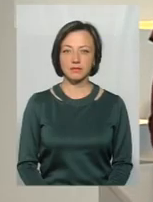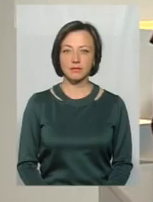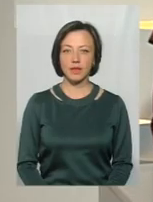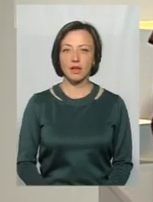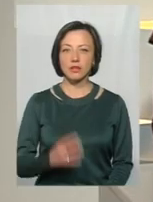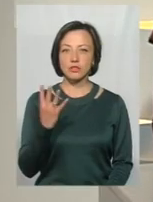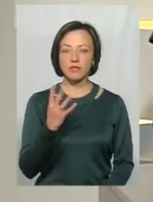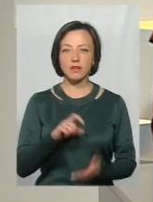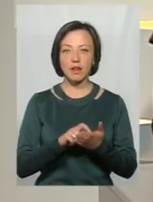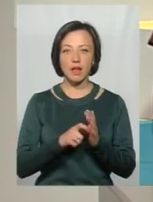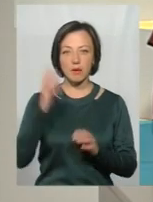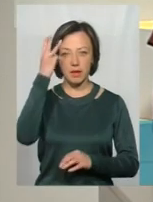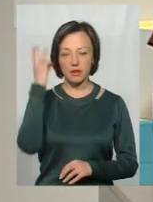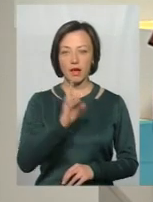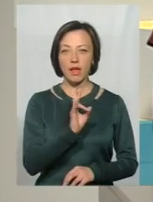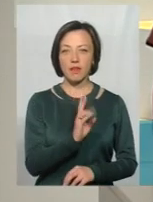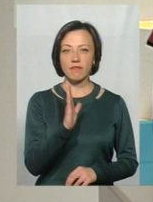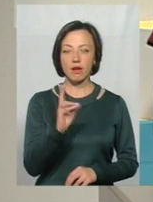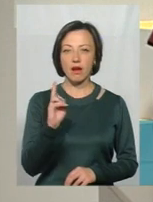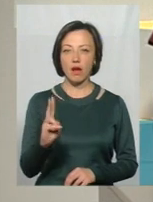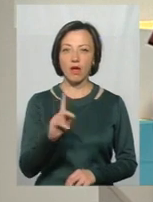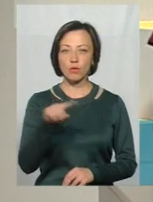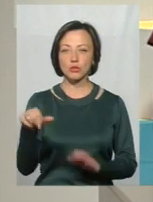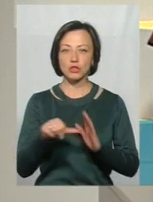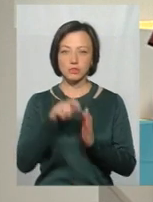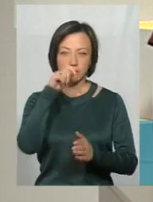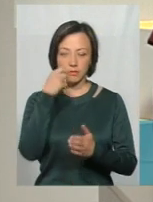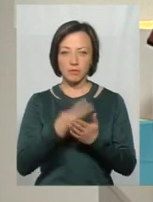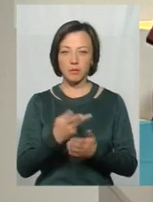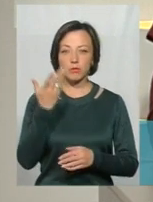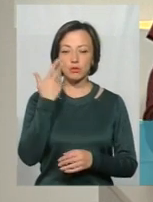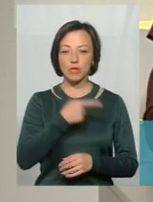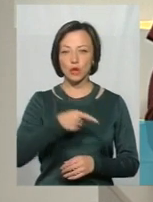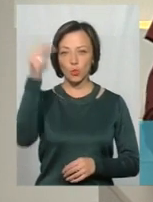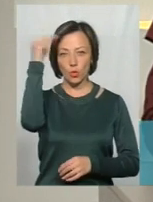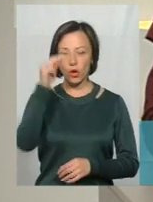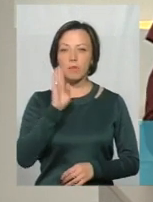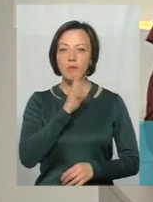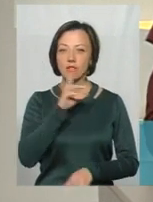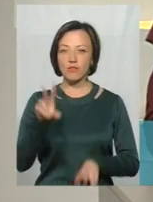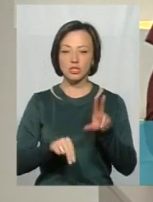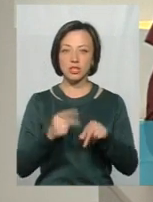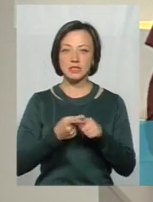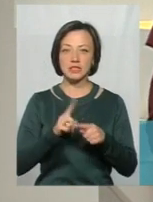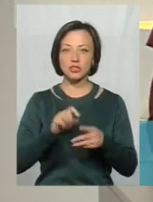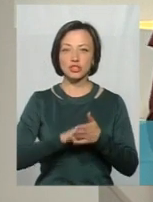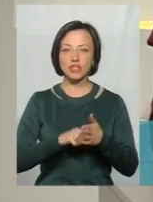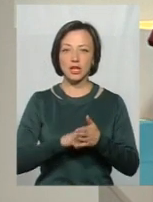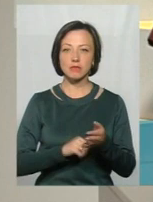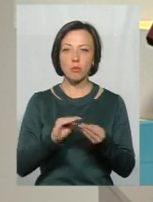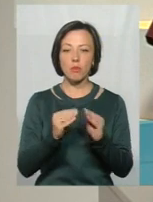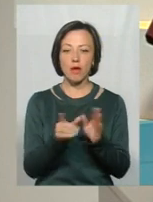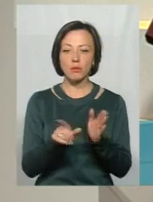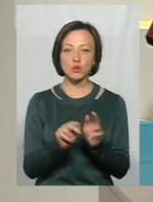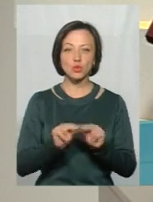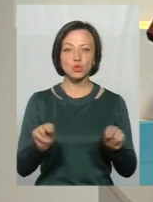Четвертокласниця Хмельницького НВК номер 6 знепритомніла під час уроків. Мати дівчинки вважає це через інцидент з учителькою.